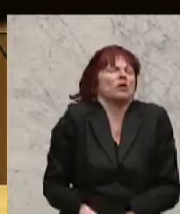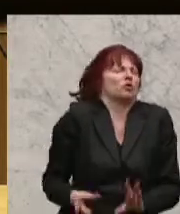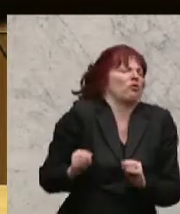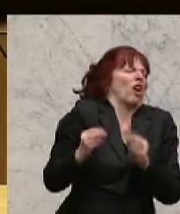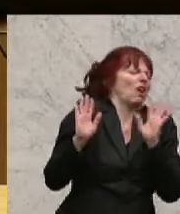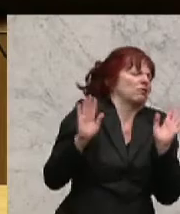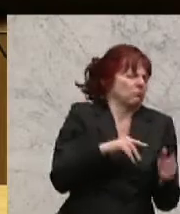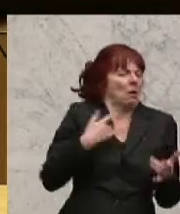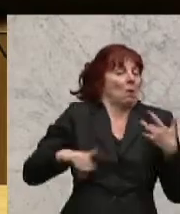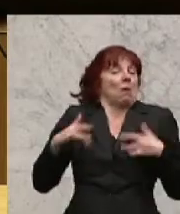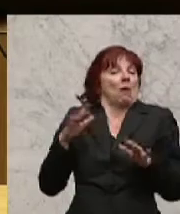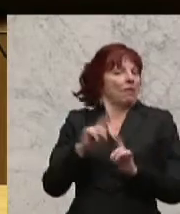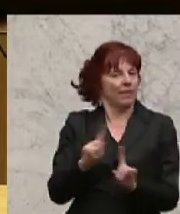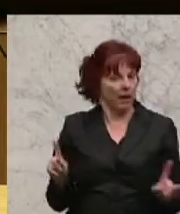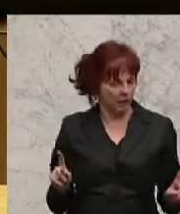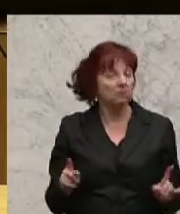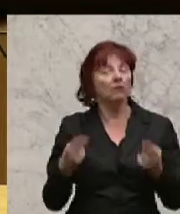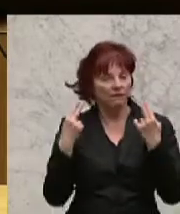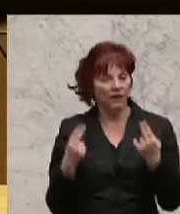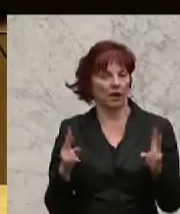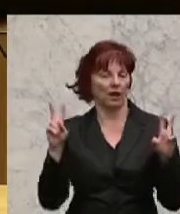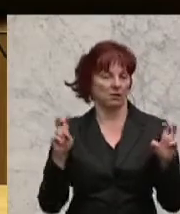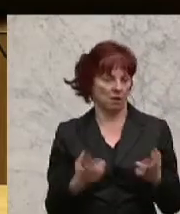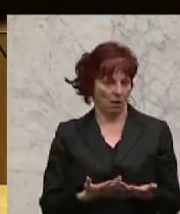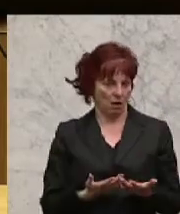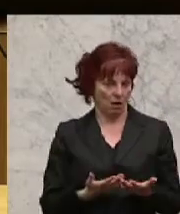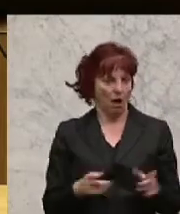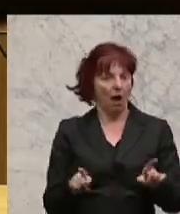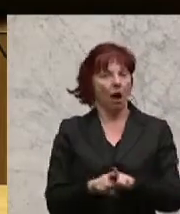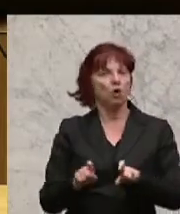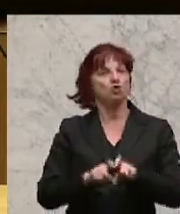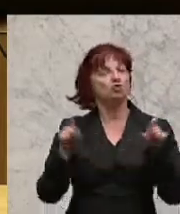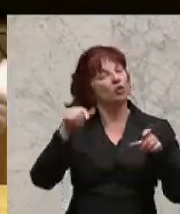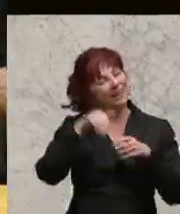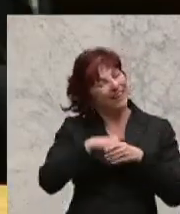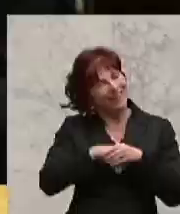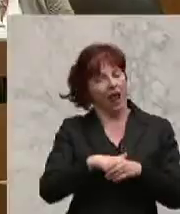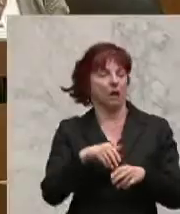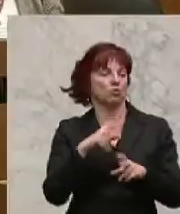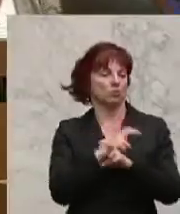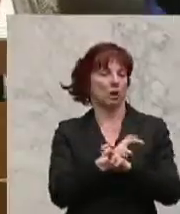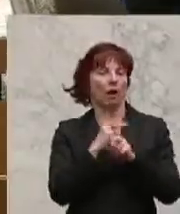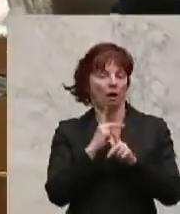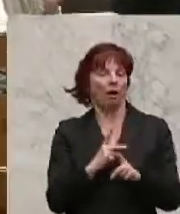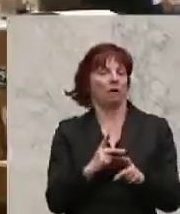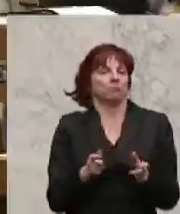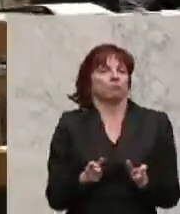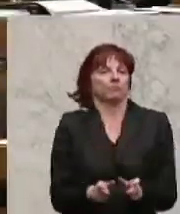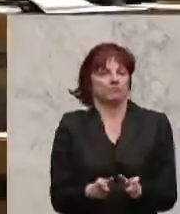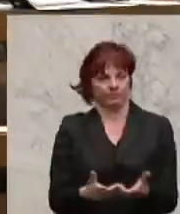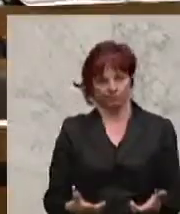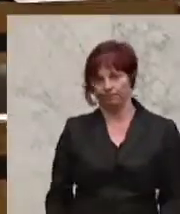an, sondern das ist sehr wohl wichtig, damit wir auch die Schulden innerhalb dieses Staates in den Griff bekommen. Es sei klar, dass das